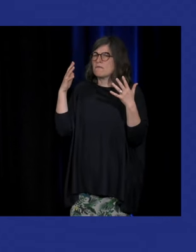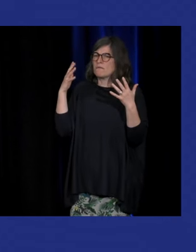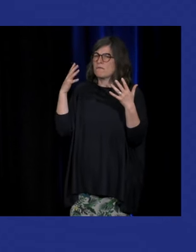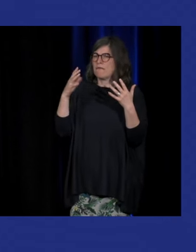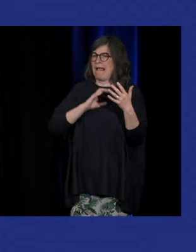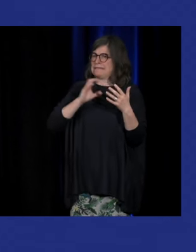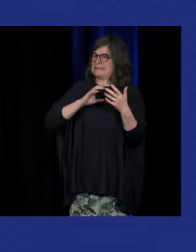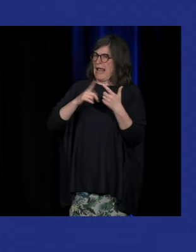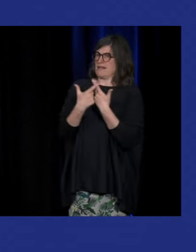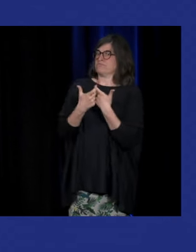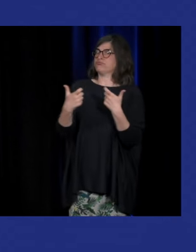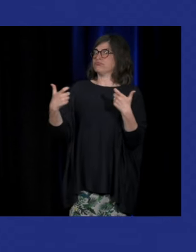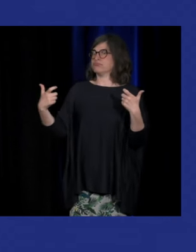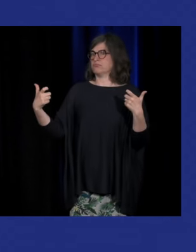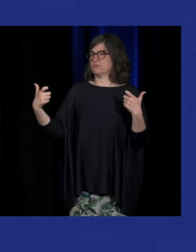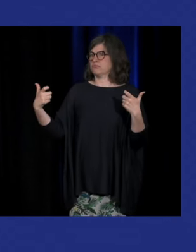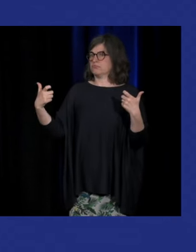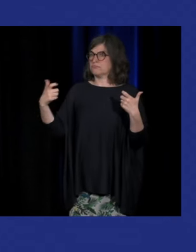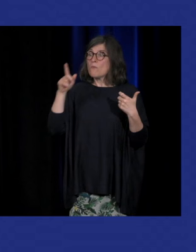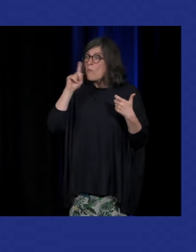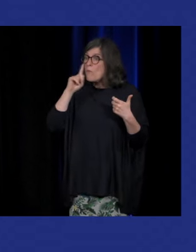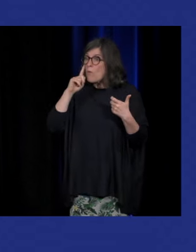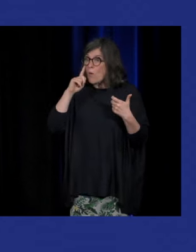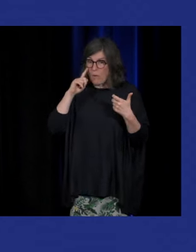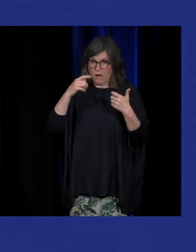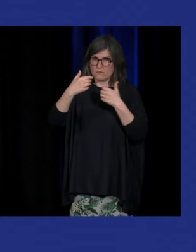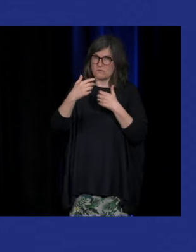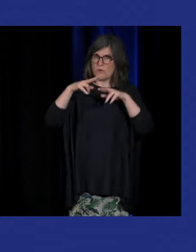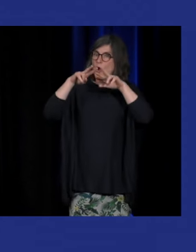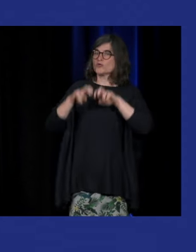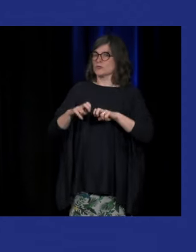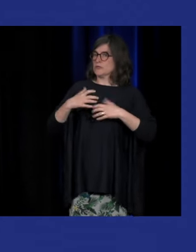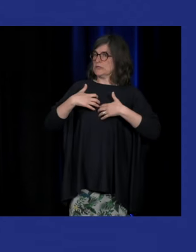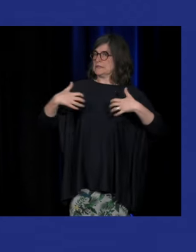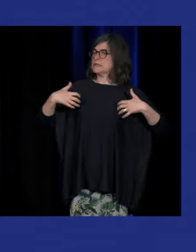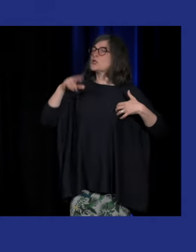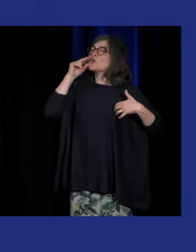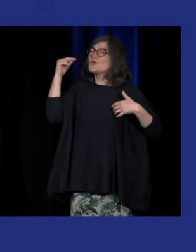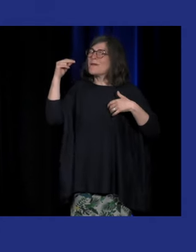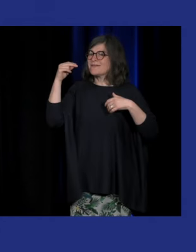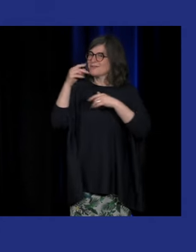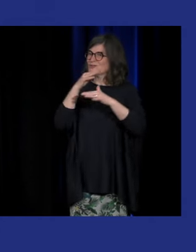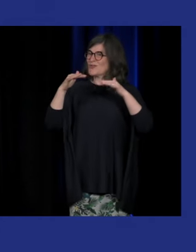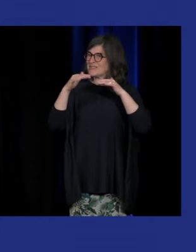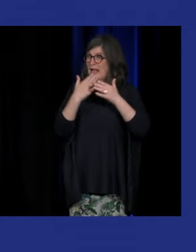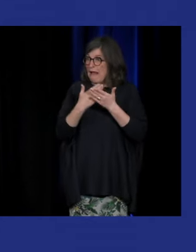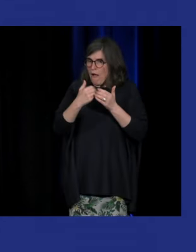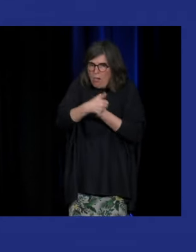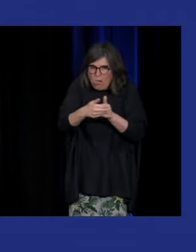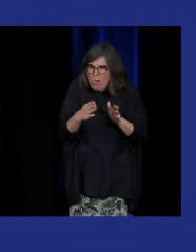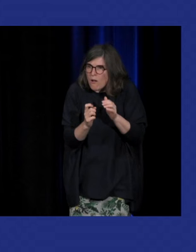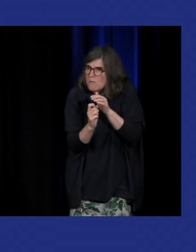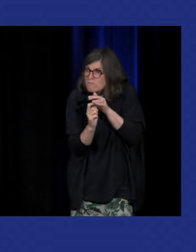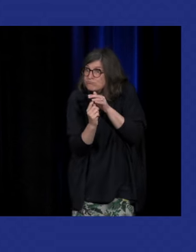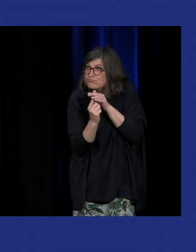très diverses pour essayer de montrer en fait l'étendue de ce champ de recherche en sciences humaines et sociales qui est encore émergent donc